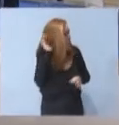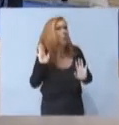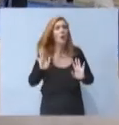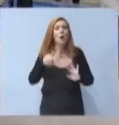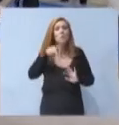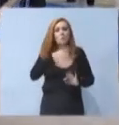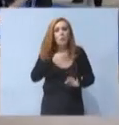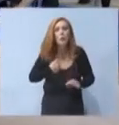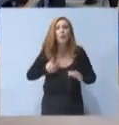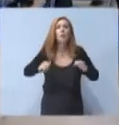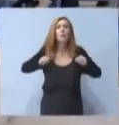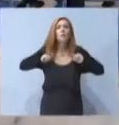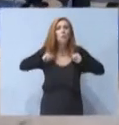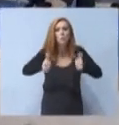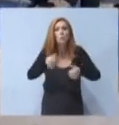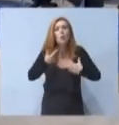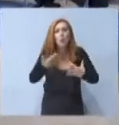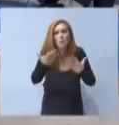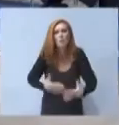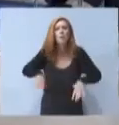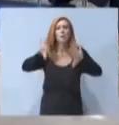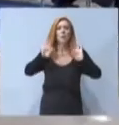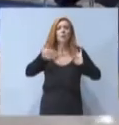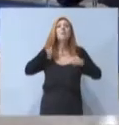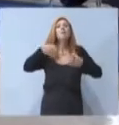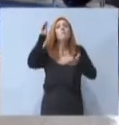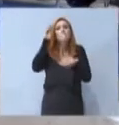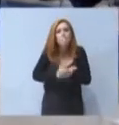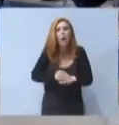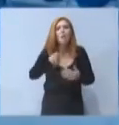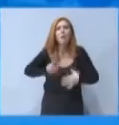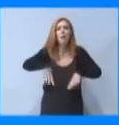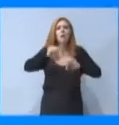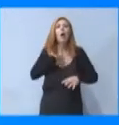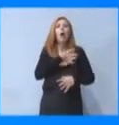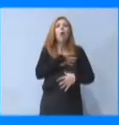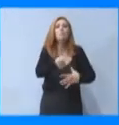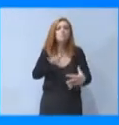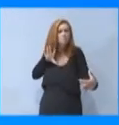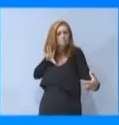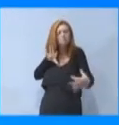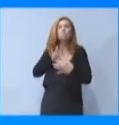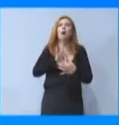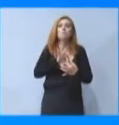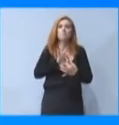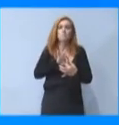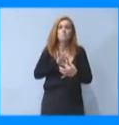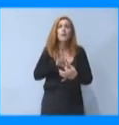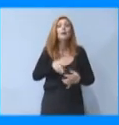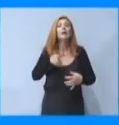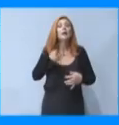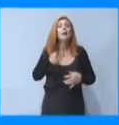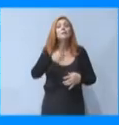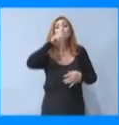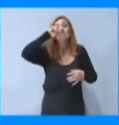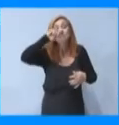ένα ξεκίνημα, ώστε να ξαναχτίσουμε σχέσεις εμπιστοσύνης. Αυτές που επιβάλλεται να